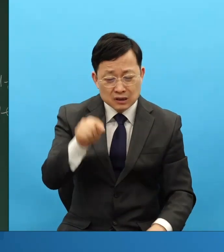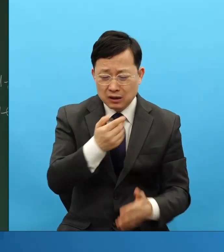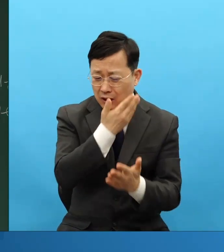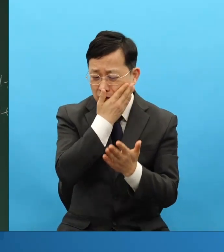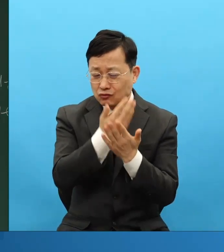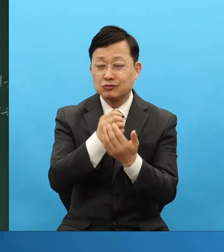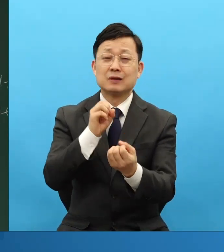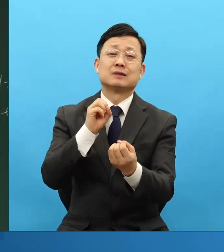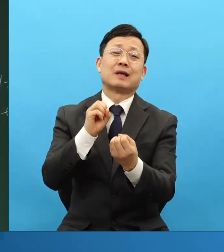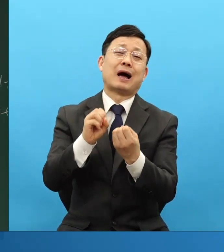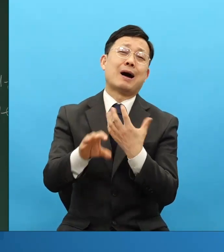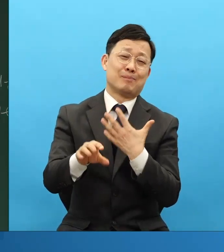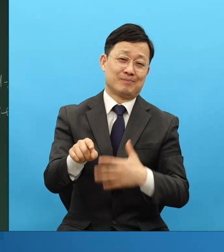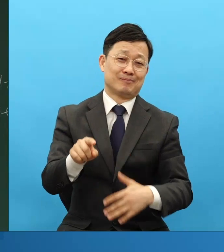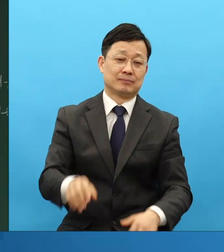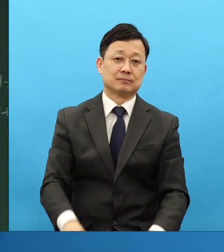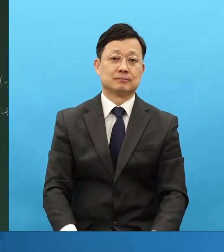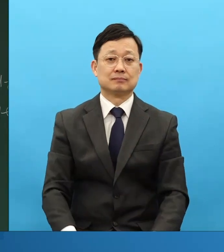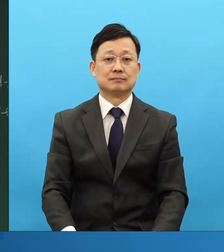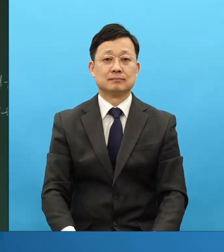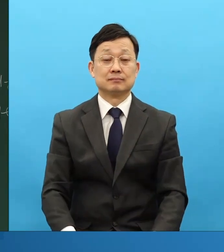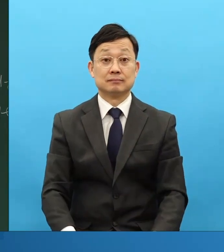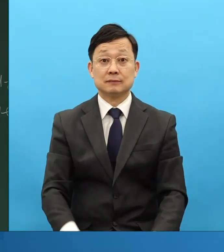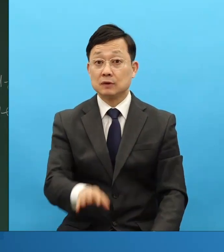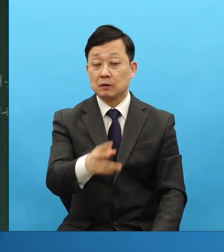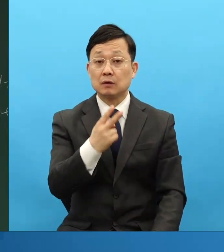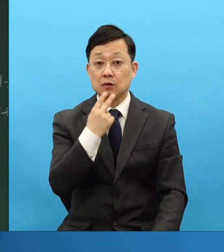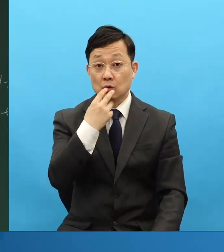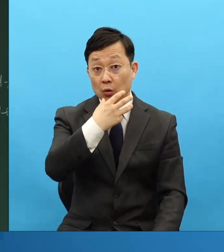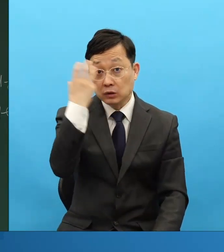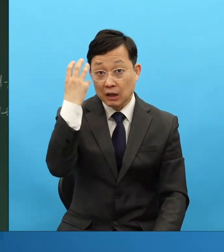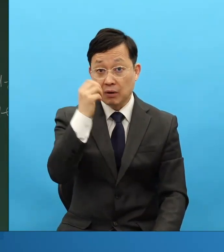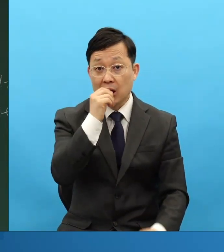요셉을 감옥 속에서 고생했던 상황에서는 아무도 없습니다.